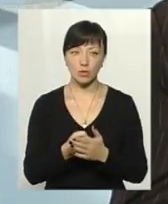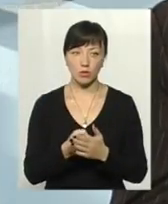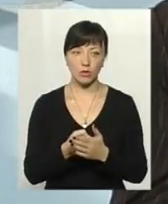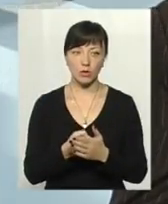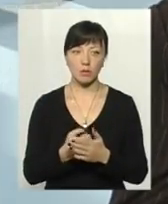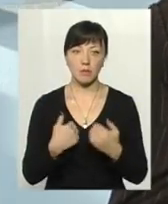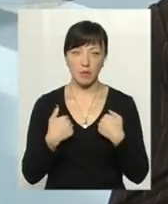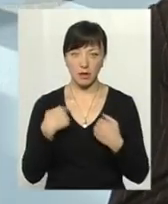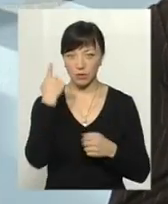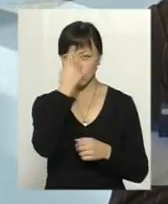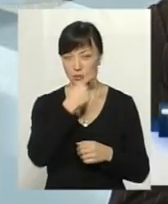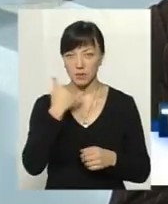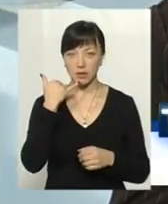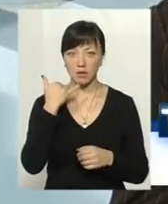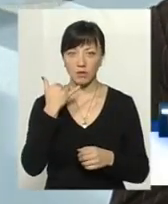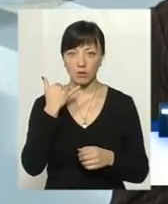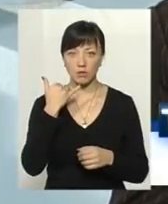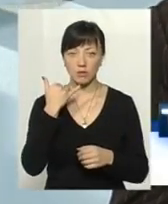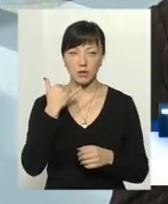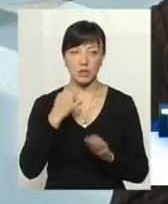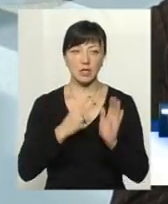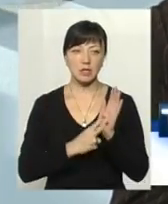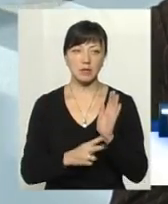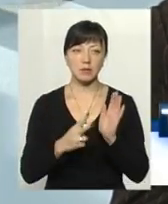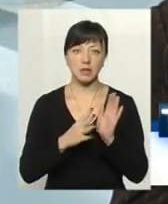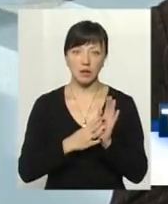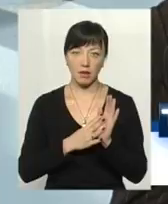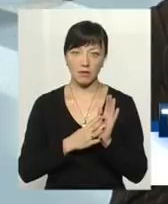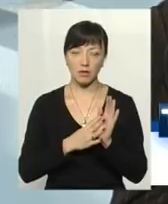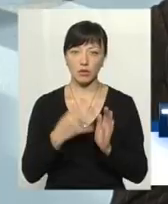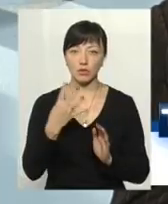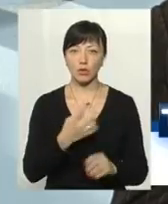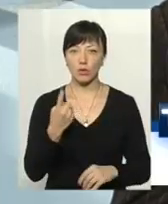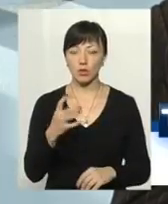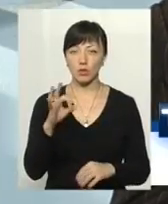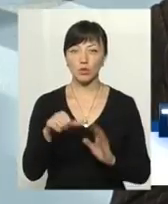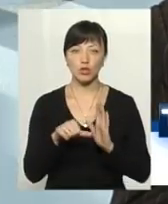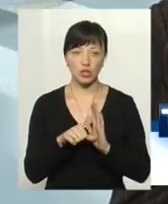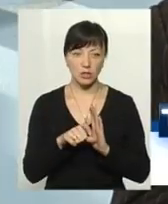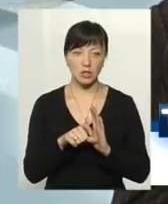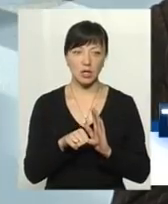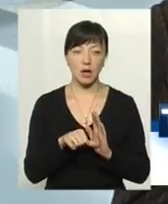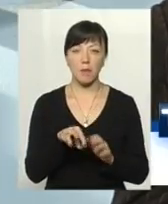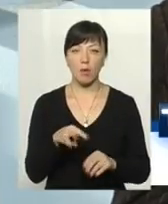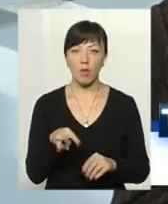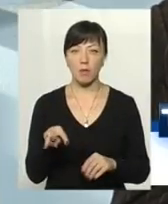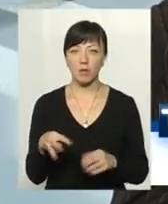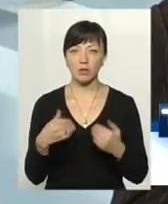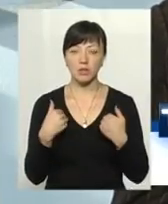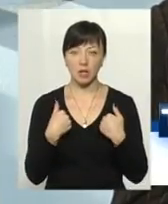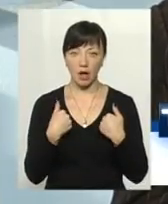безпосередньо до мене за телефоном, якщо запишите, 79-41-6, я Микола Миколаївич, я